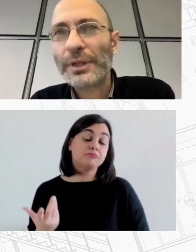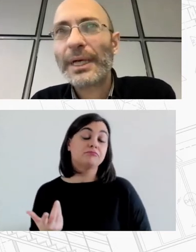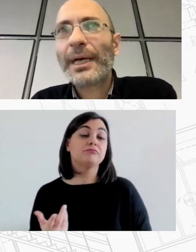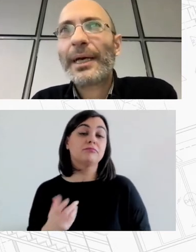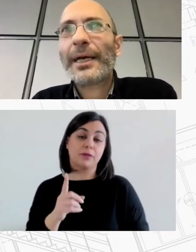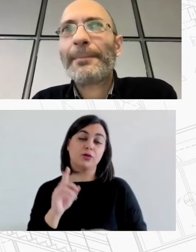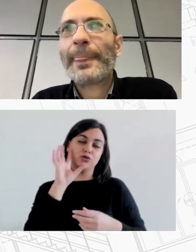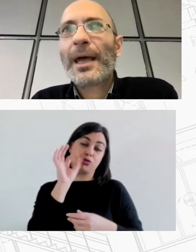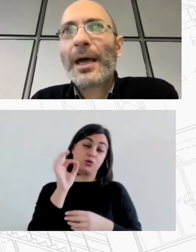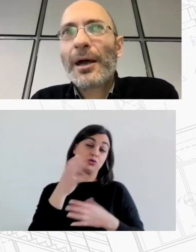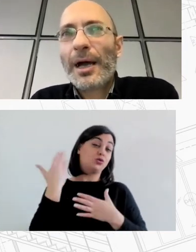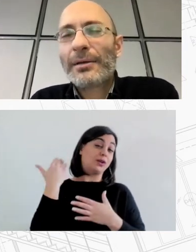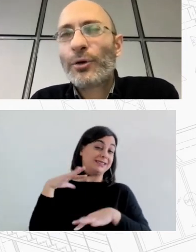στόχο.